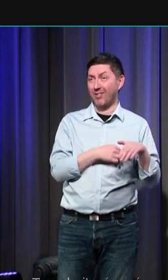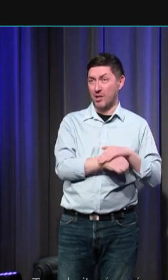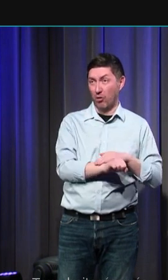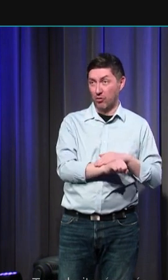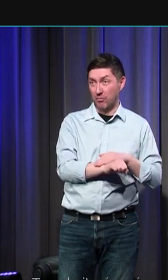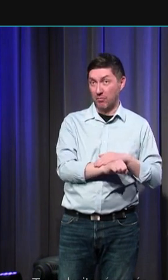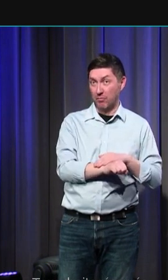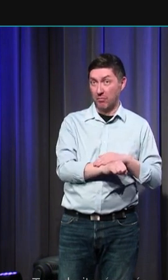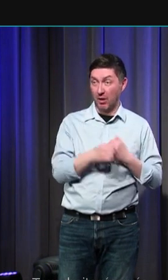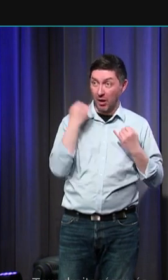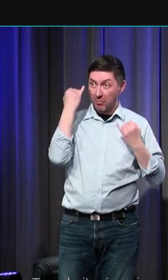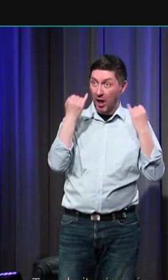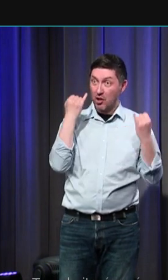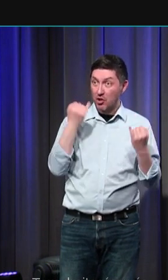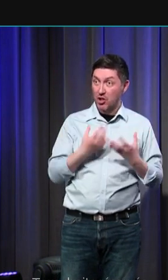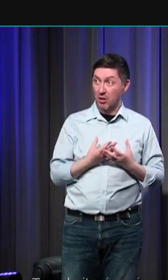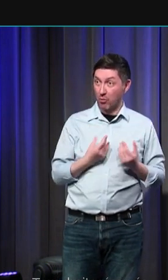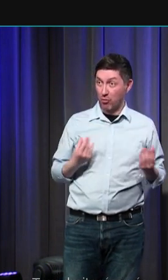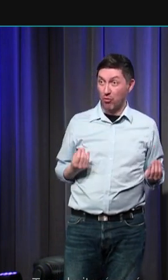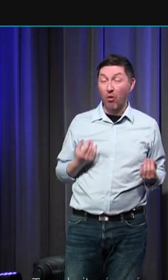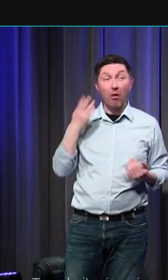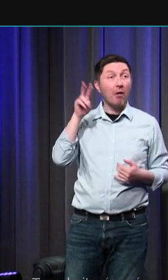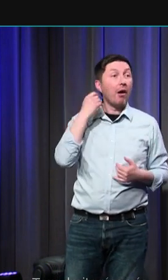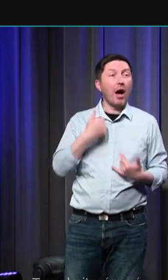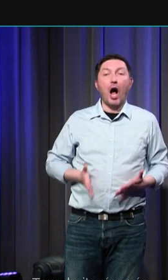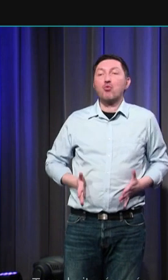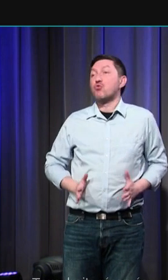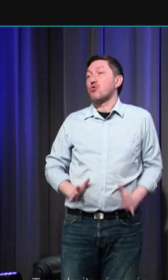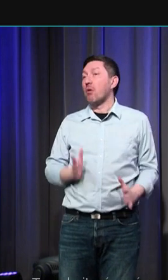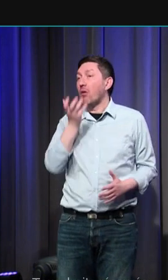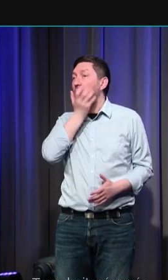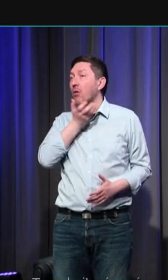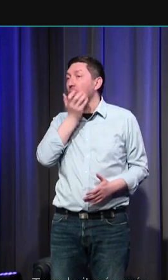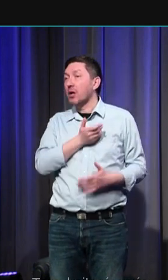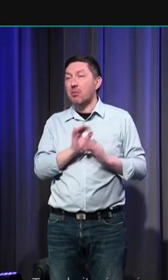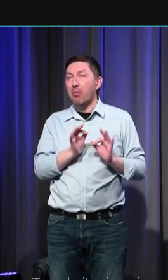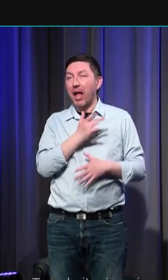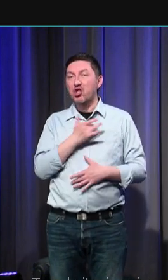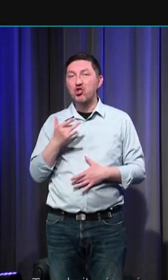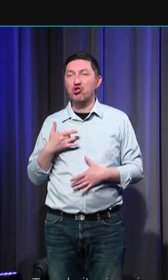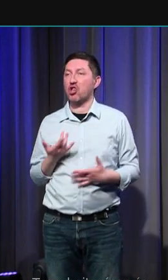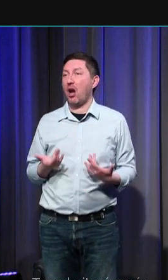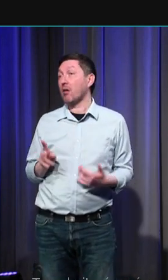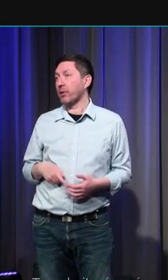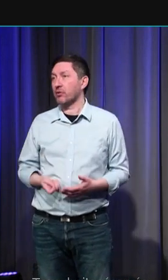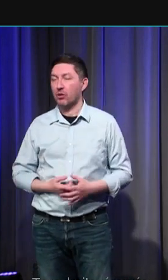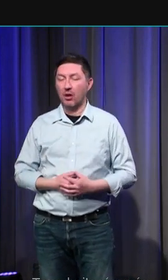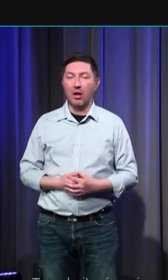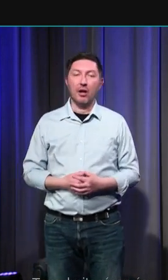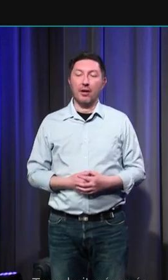vous imaginez les affres des accouchements des conditions sanitaires l'hygiène défaillante grosso modo